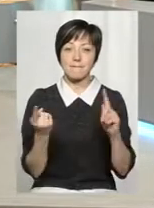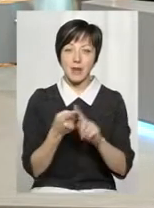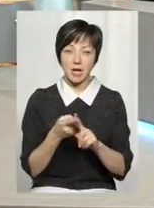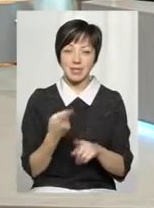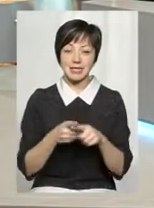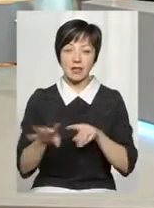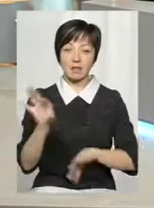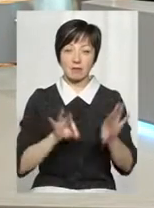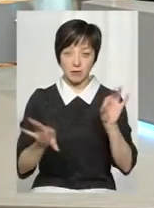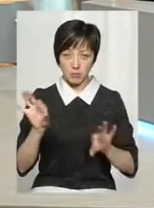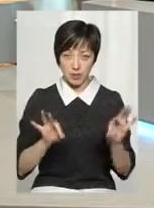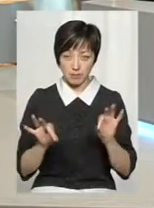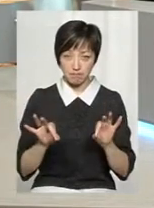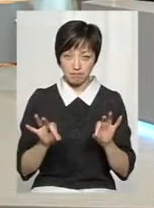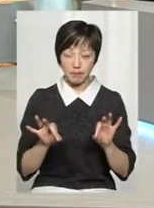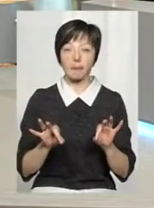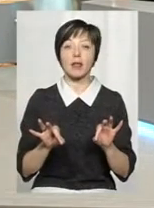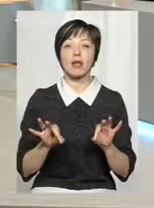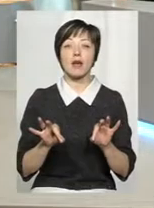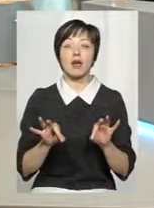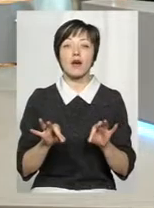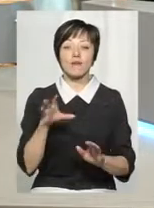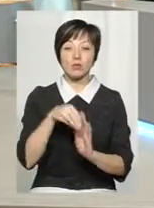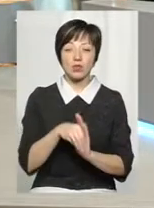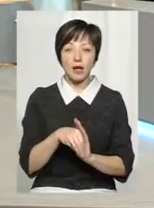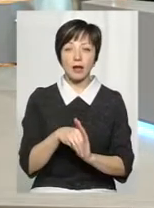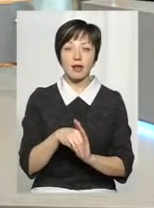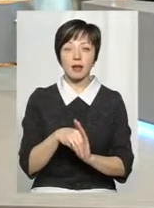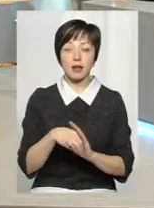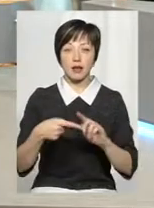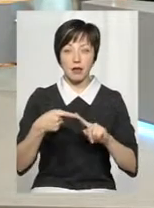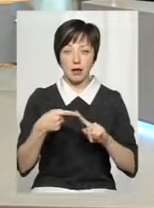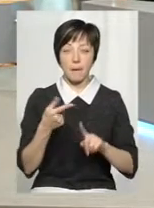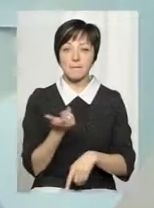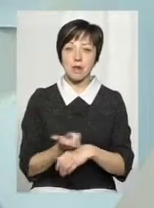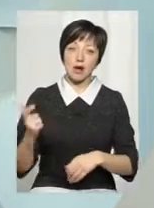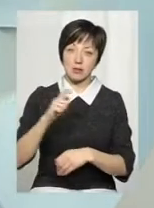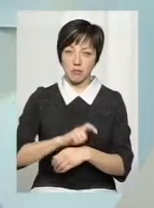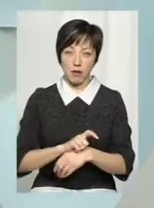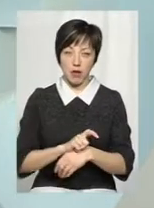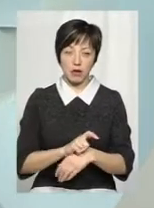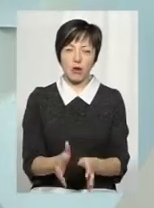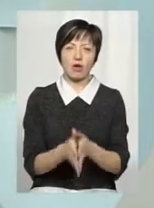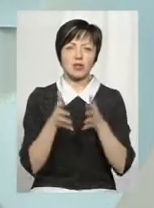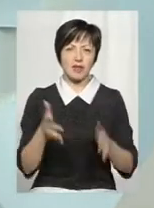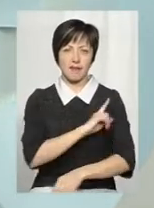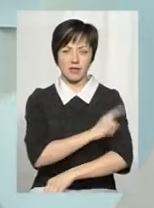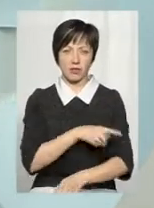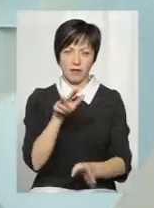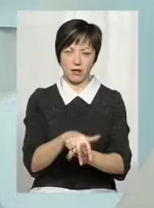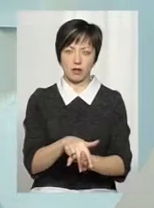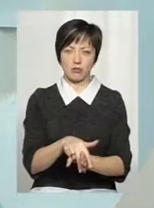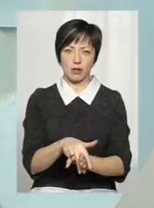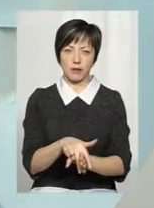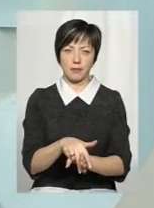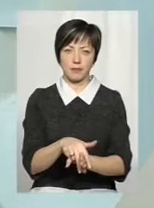селекційний відбір. Селекційний відбір включає в себе, це максимальне, колосальне фізичне навантаження.